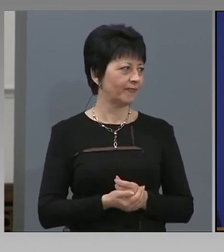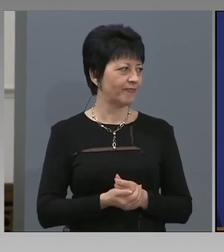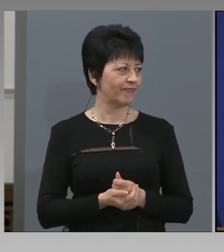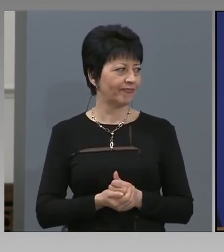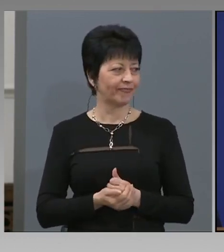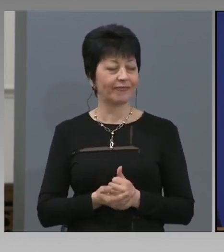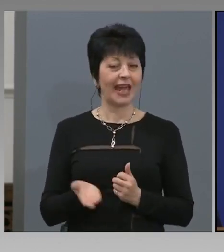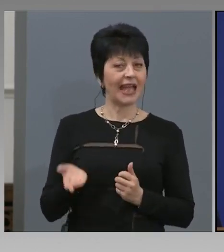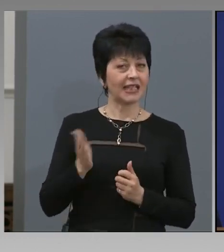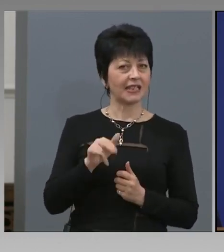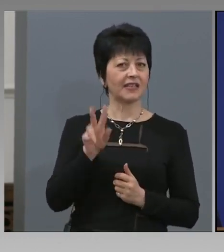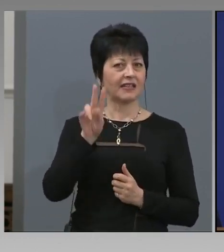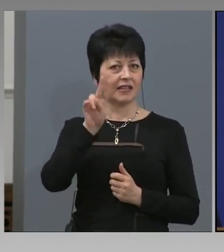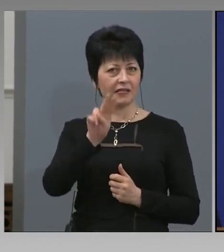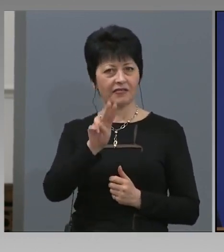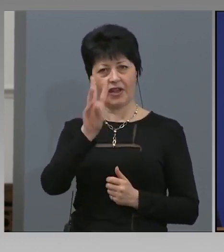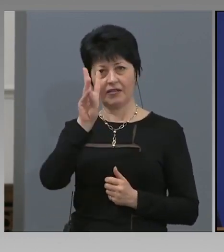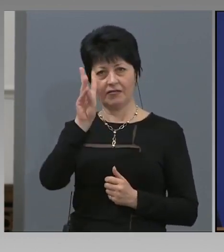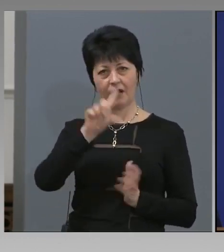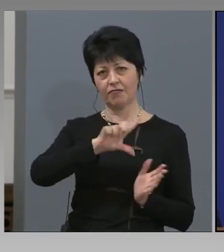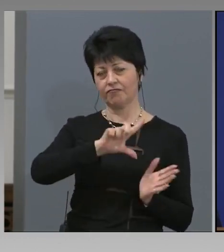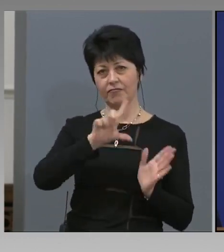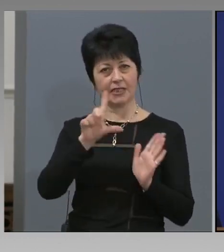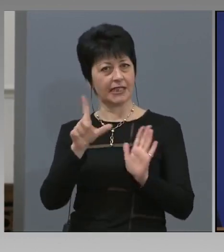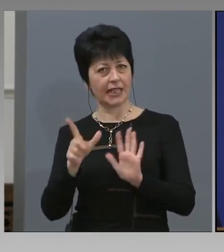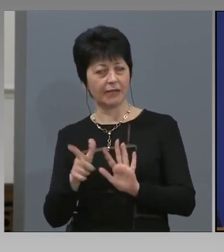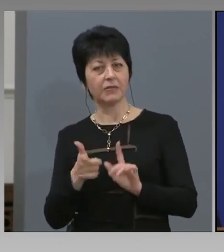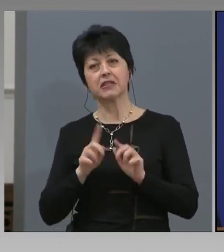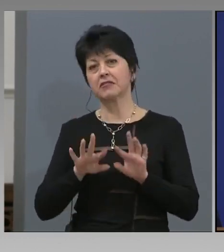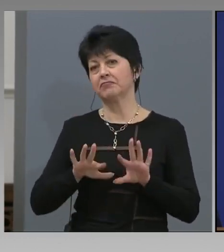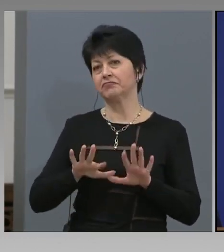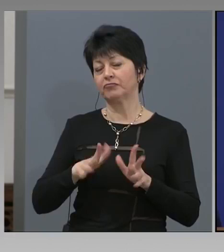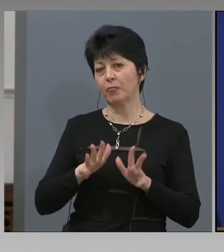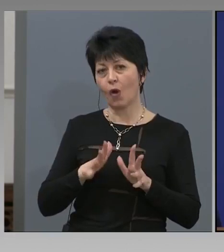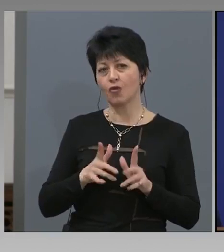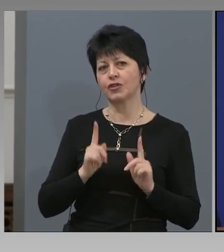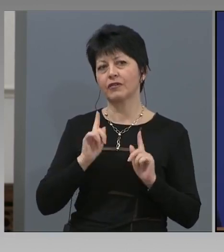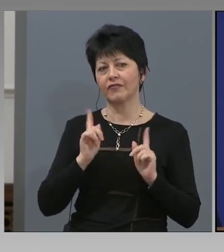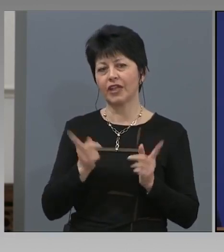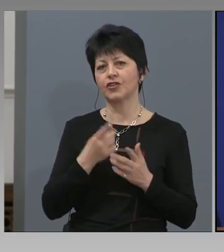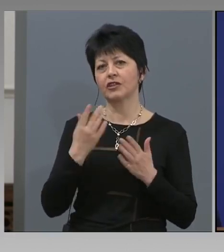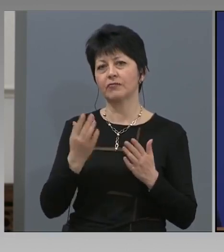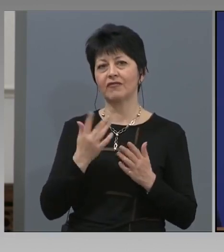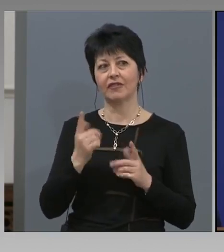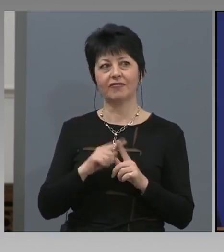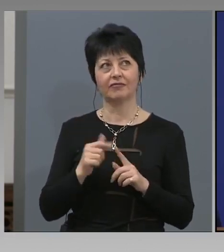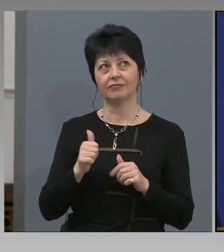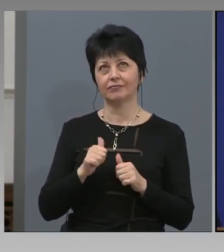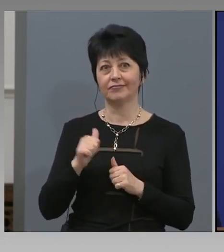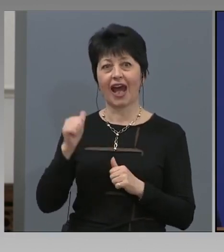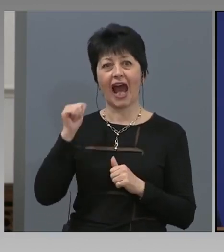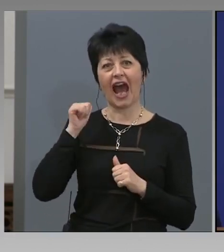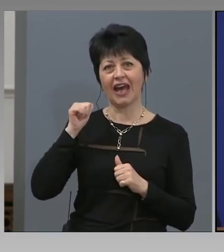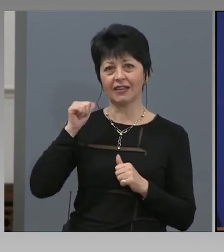след 2-3 седмици, може би вече ще сме в Ада и не виждам